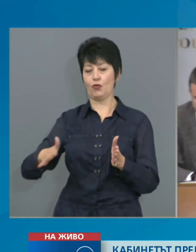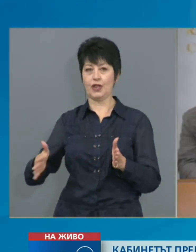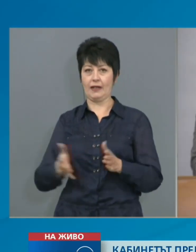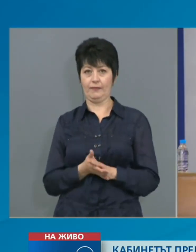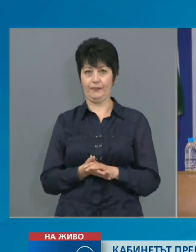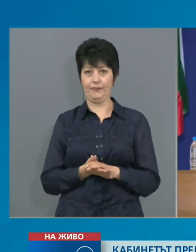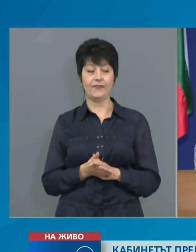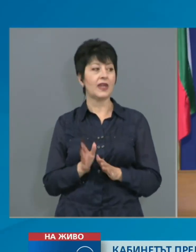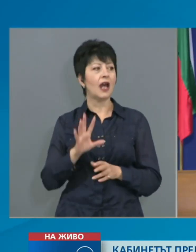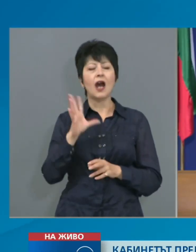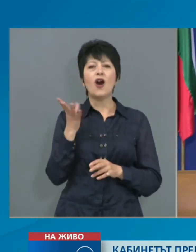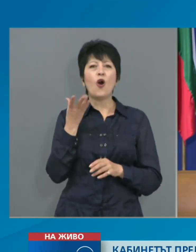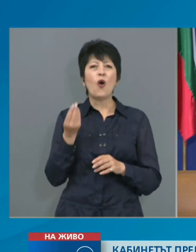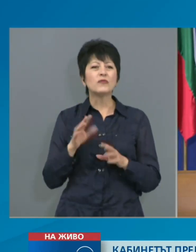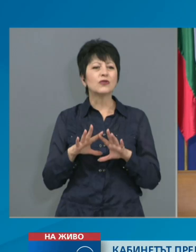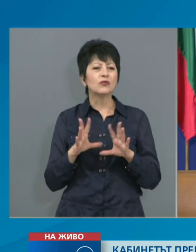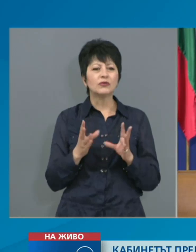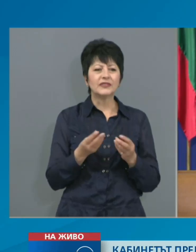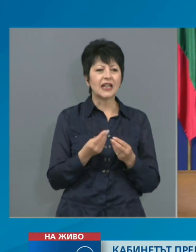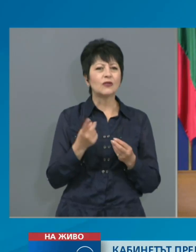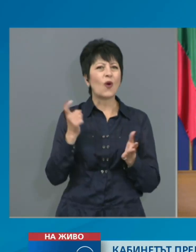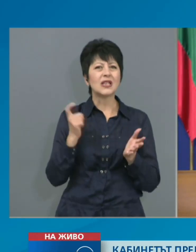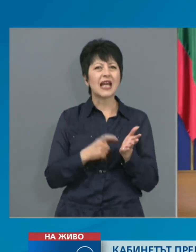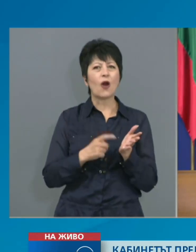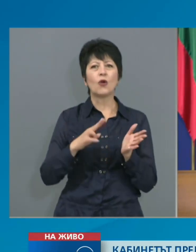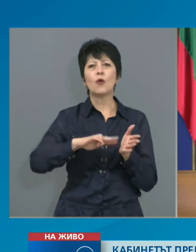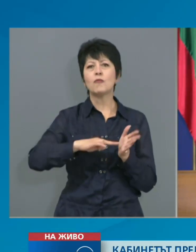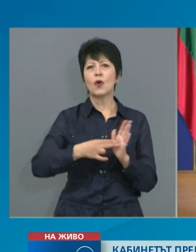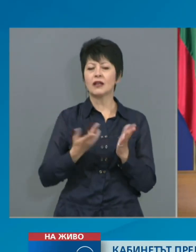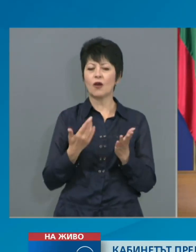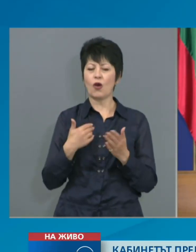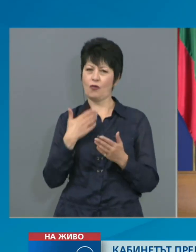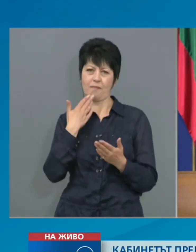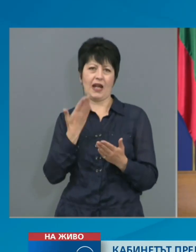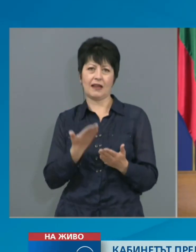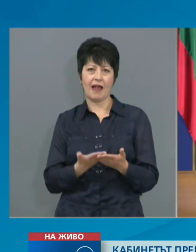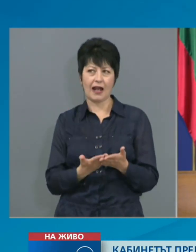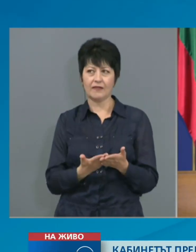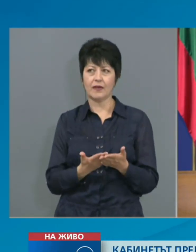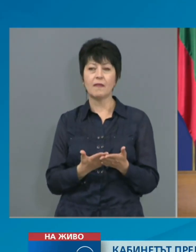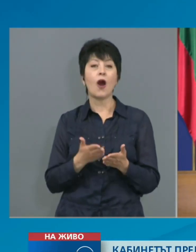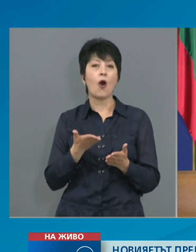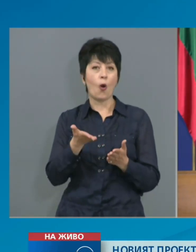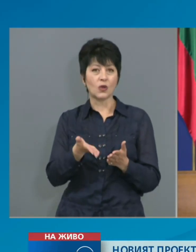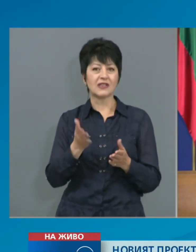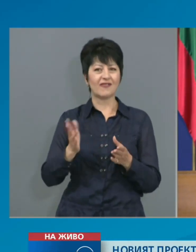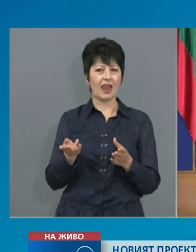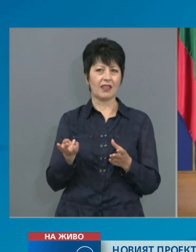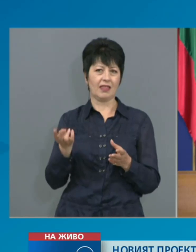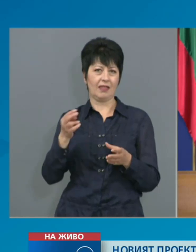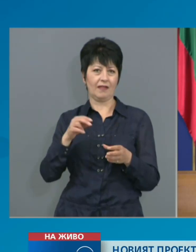взето законопроектът, който предлагаме, освен допълнителните правомощия на Министра на